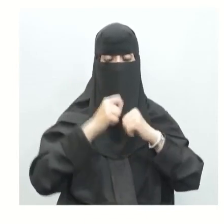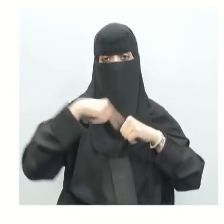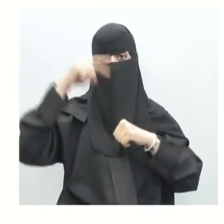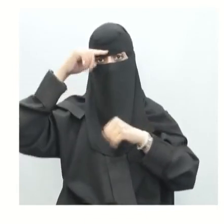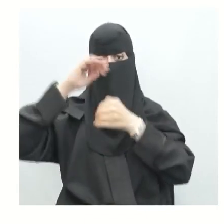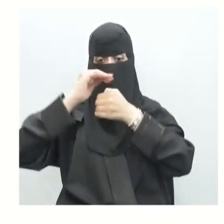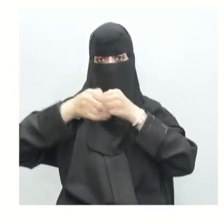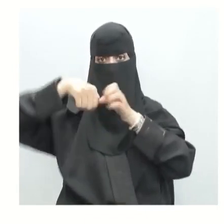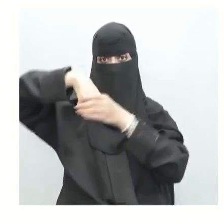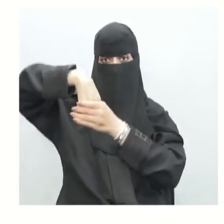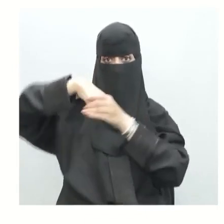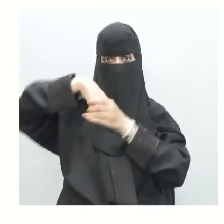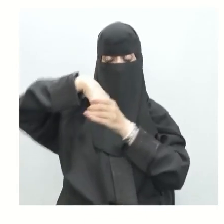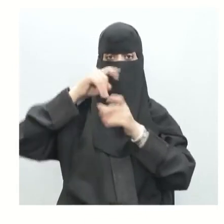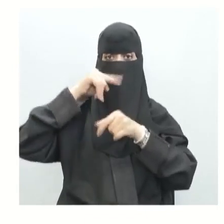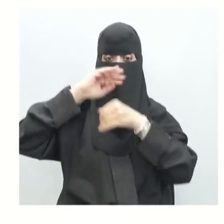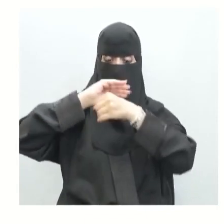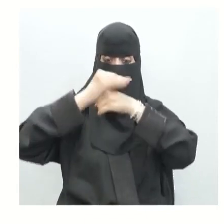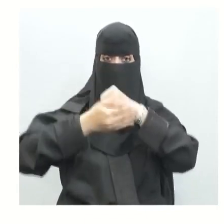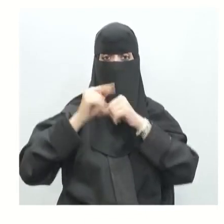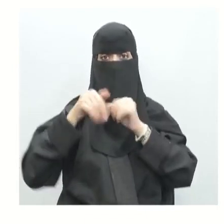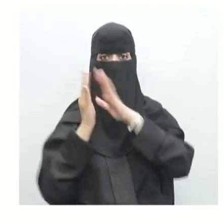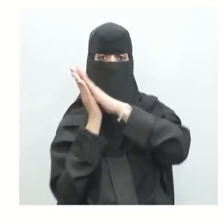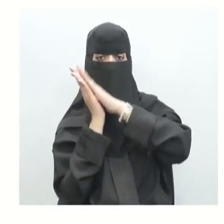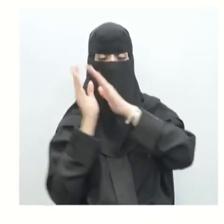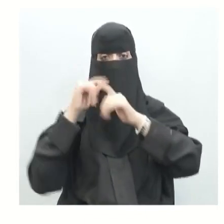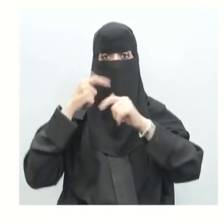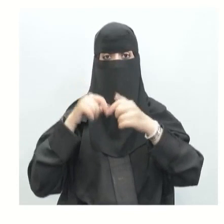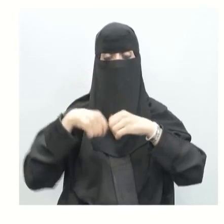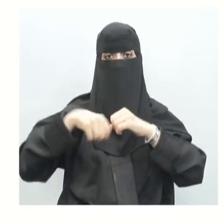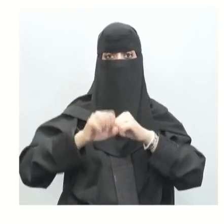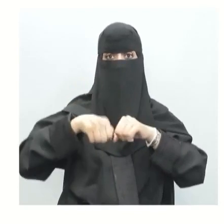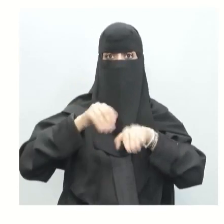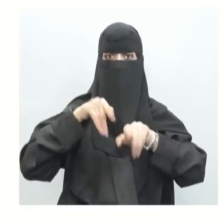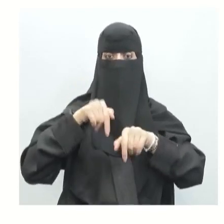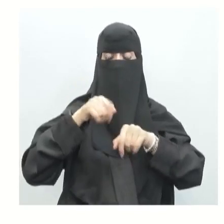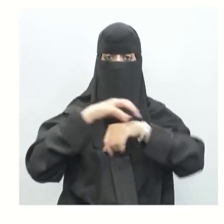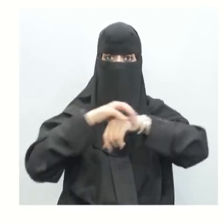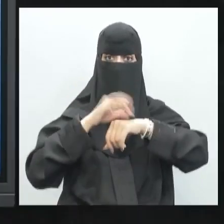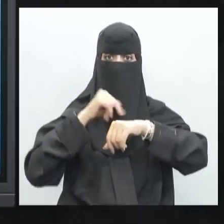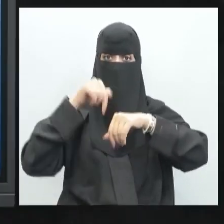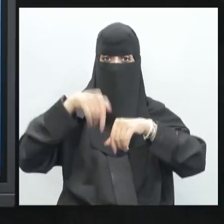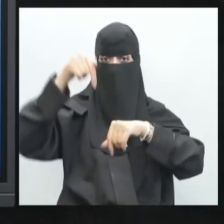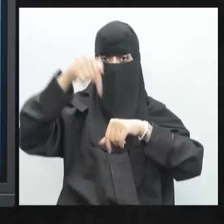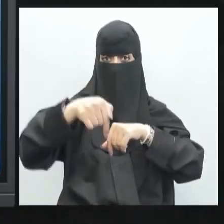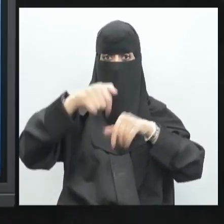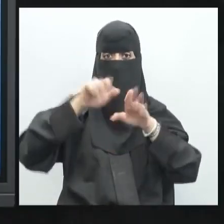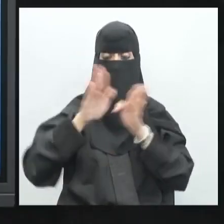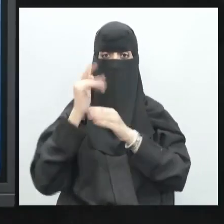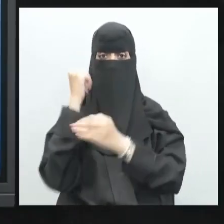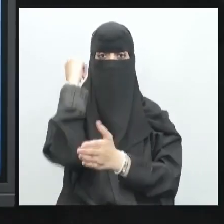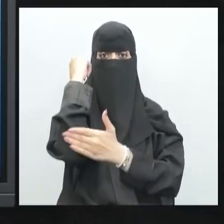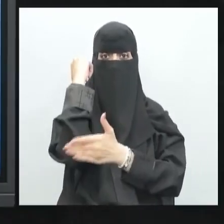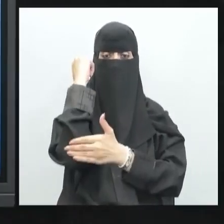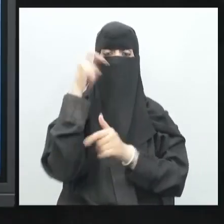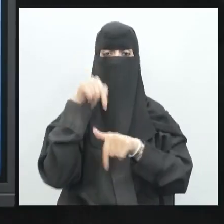مغطاة بغضروف يعمل عمل وسادة تسمح بحركة المفصل بسهولة إذن العظام في الركبة هنا يوجد غضروف